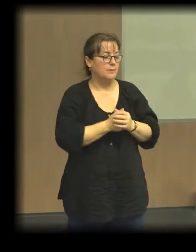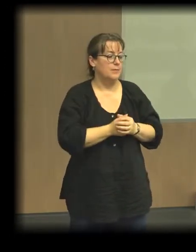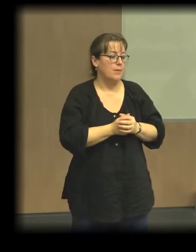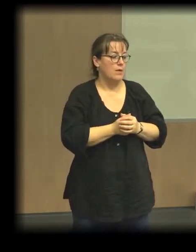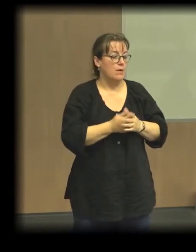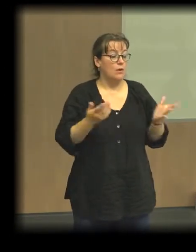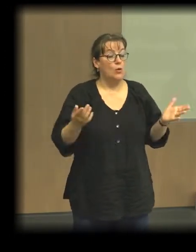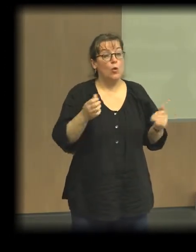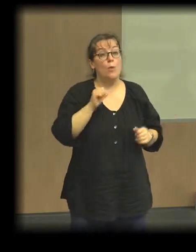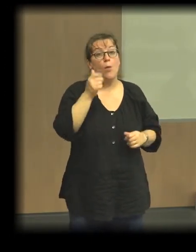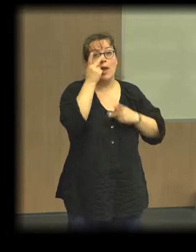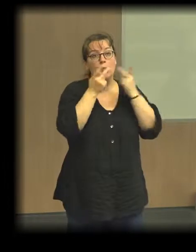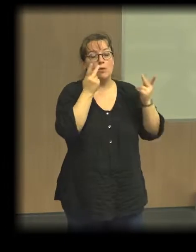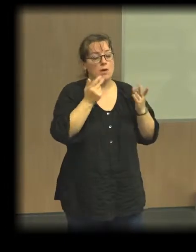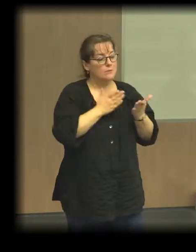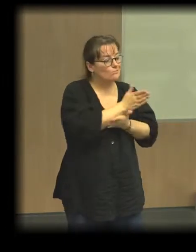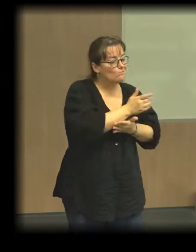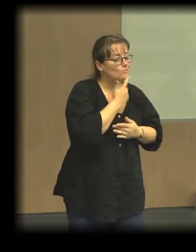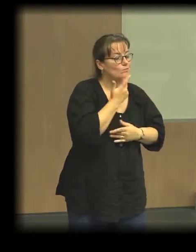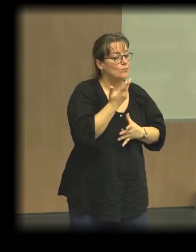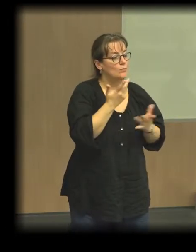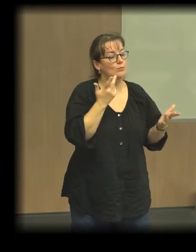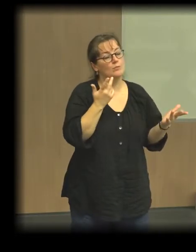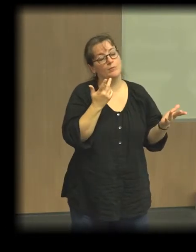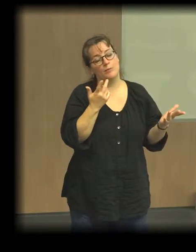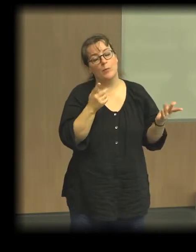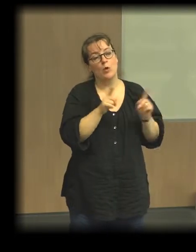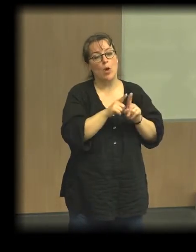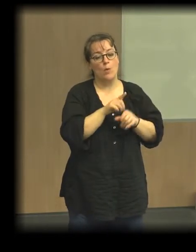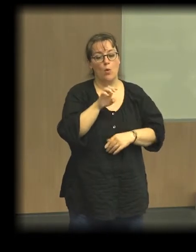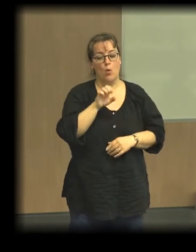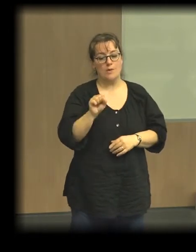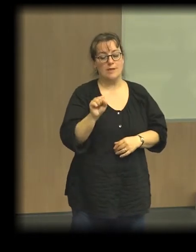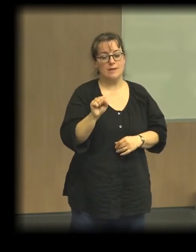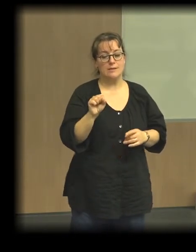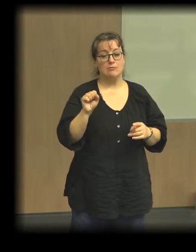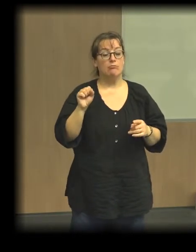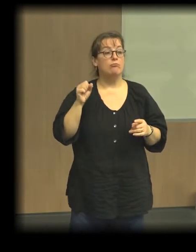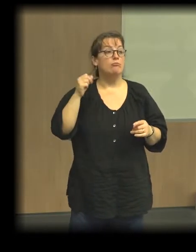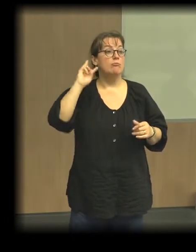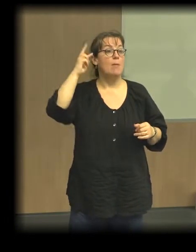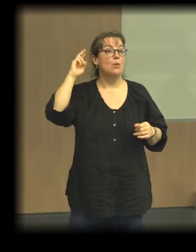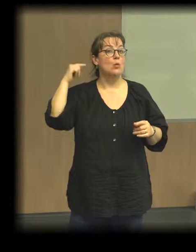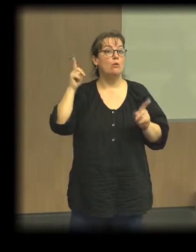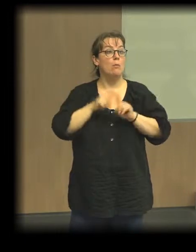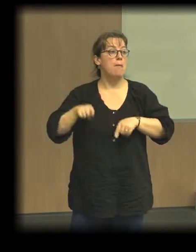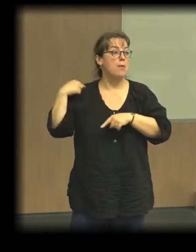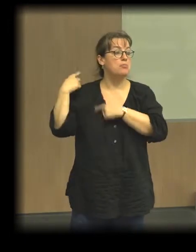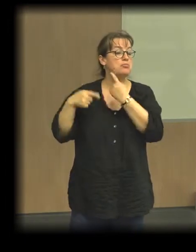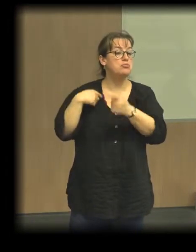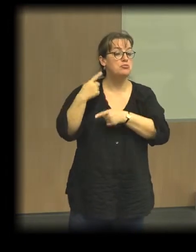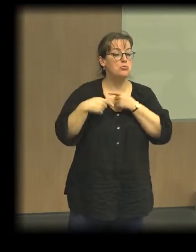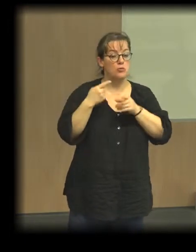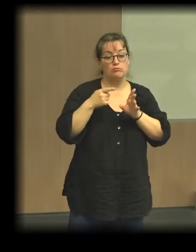c'est celui, disons, du prolongement de l'économie sociale traditionnelle. L